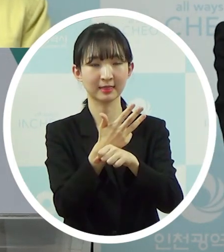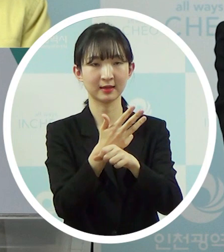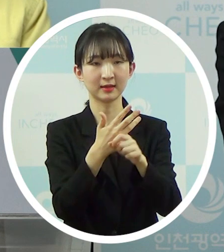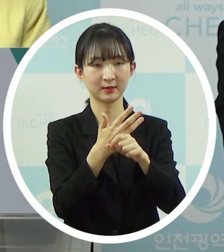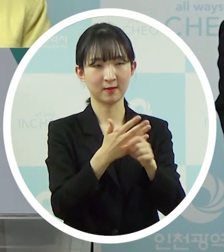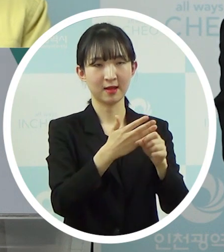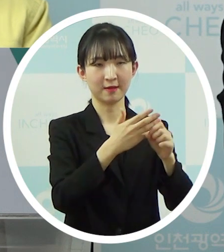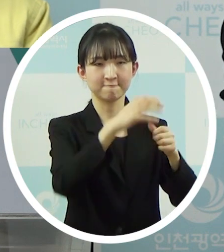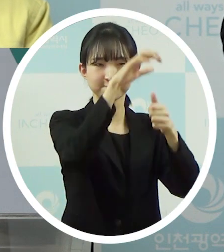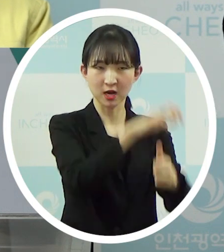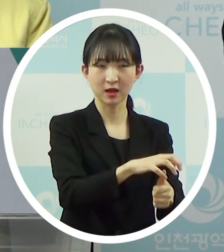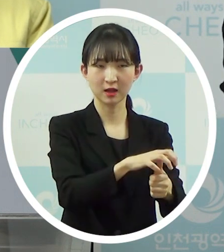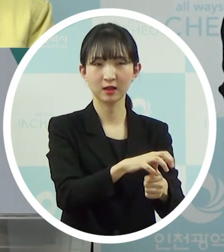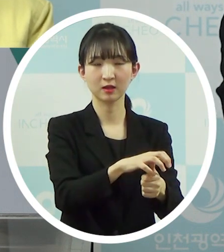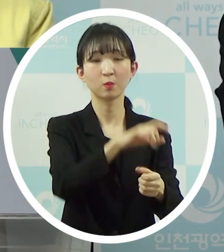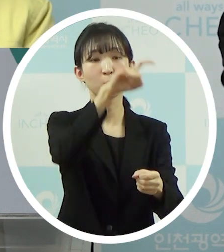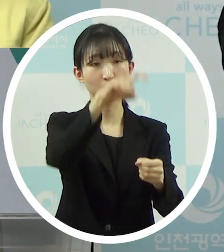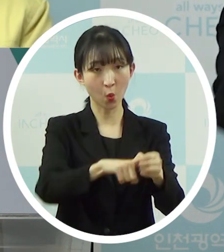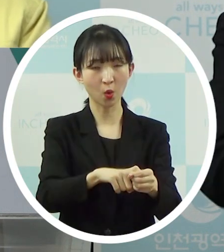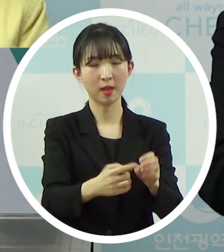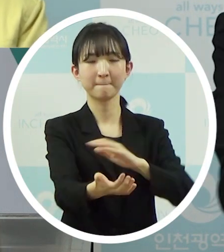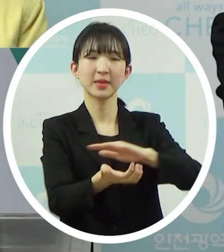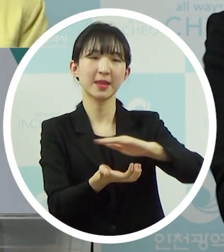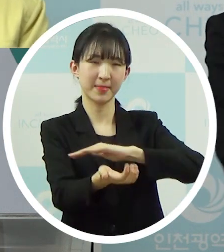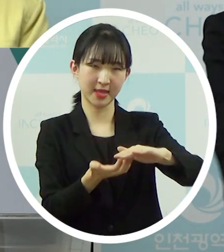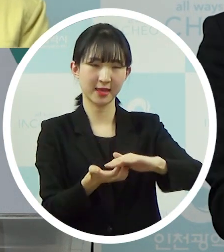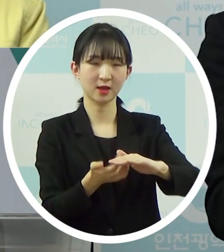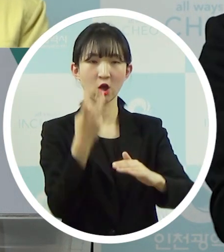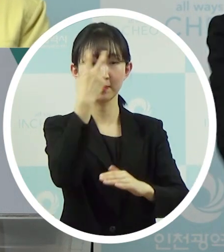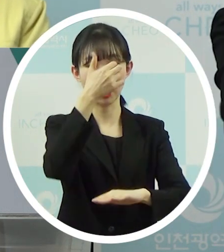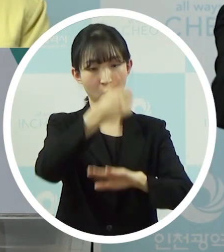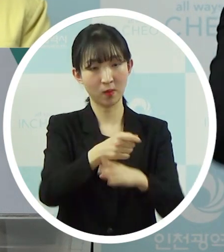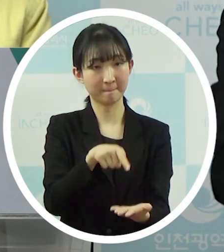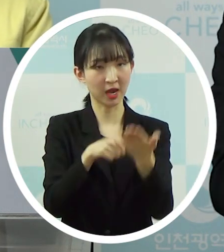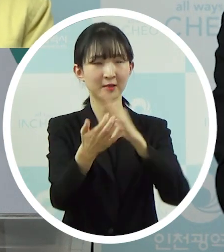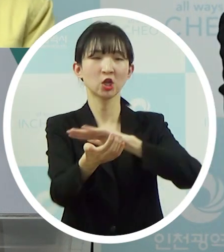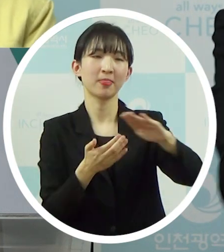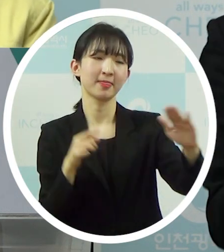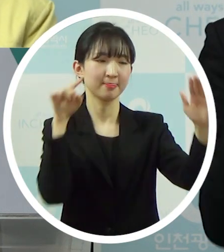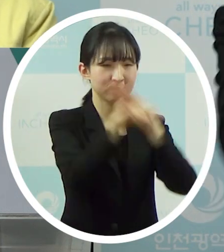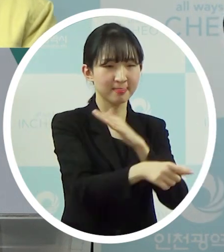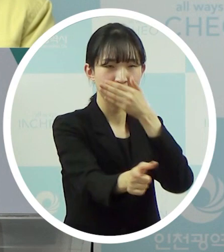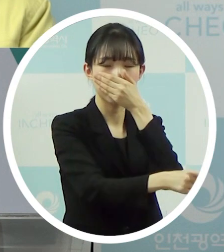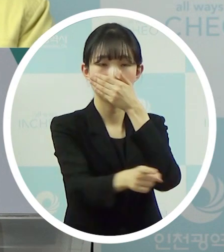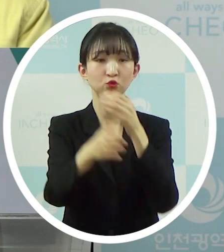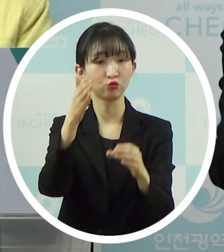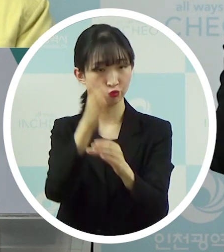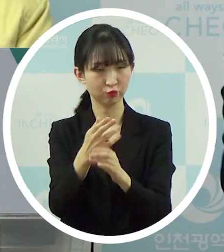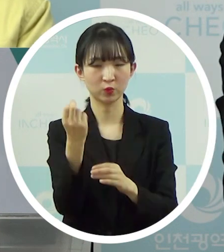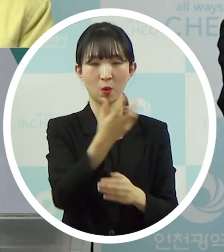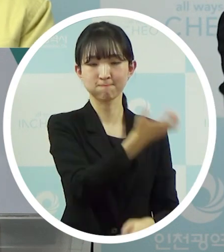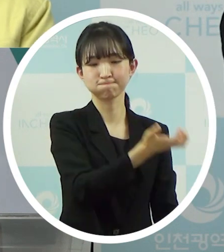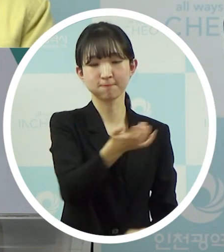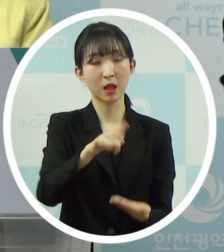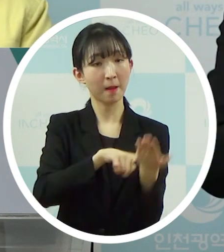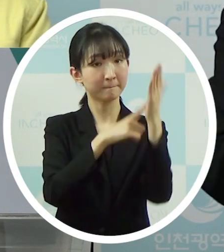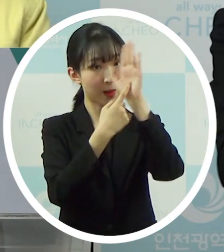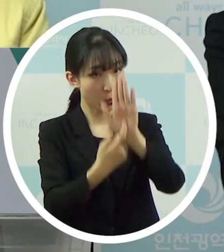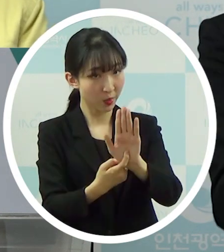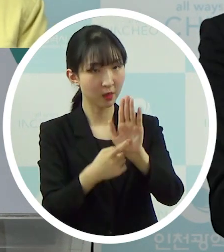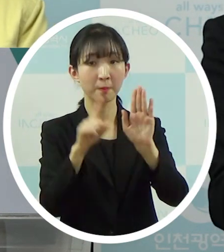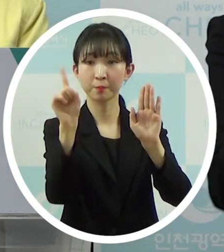그 시간을 땡기기 위해서라도 미리 하고 있습니다. 그리고 이제 동선 동선의 이런 거 발표는 저희가